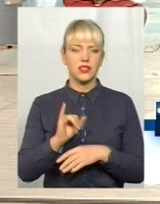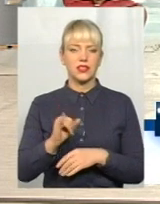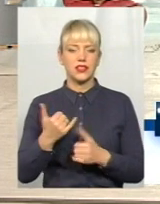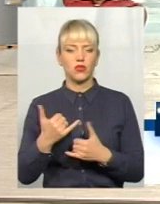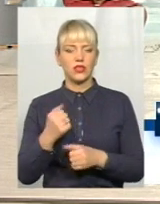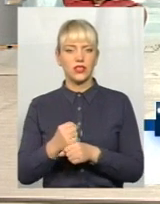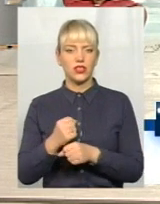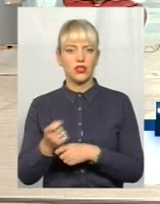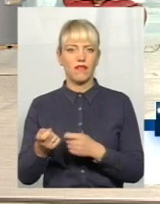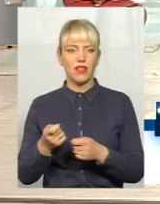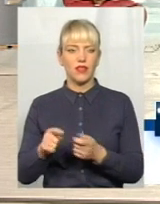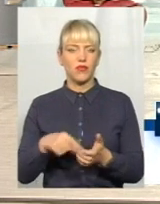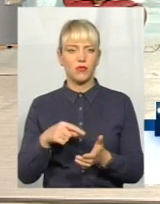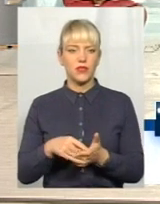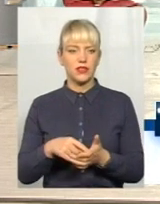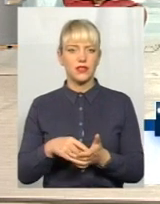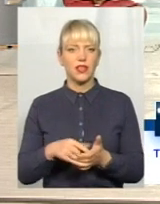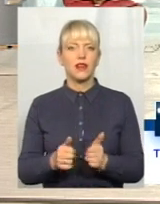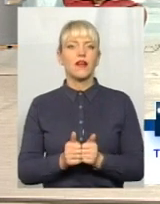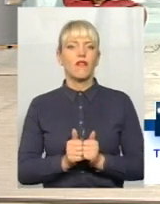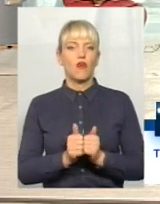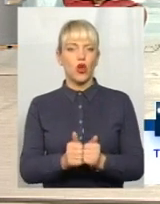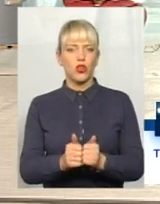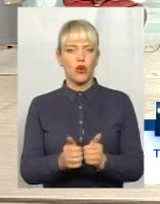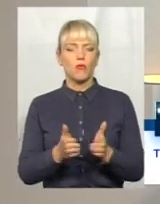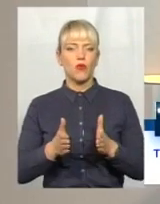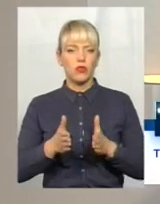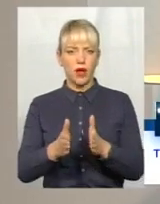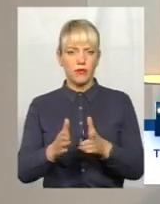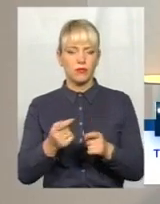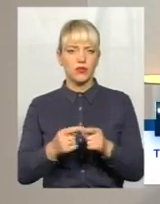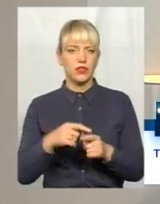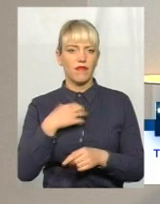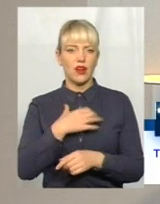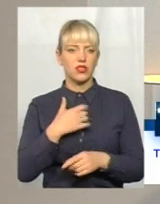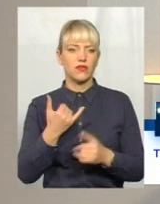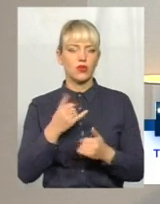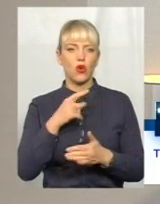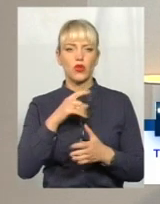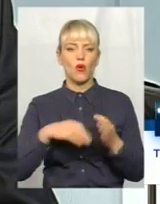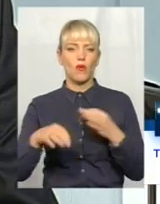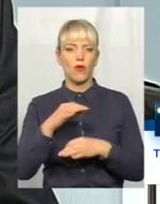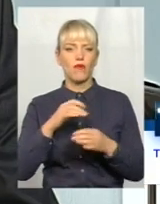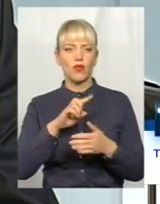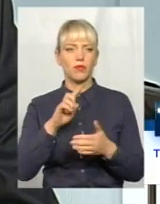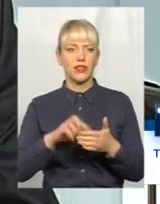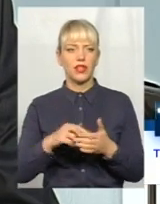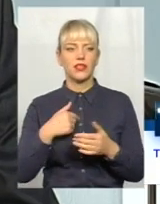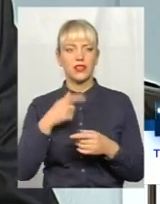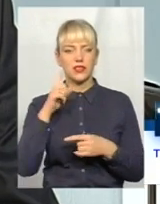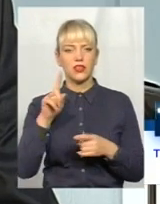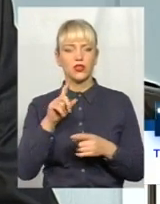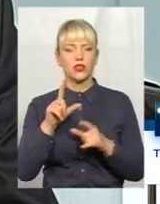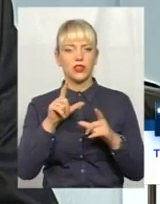діюча влада в місті йдуть в одному напрямку, це дуже важливо. Сьогодні обговорюється питання, і я знаю, що їздили,